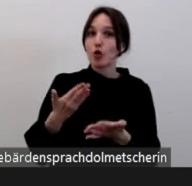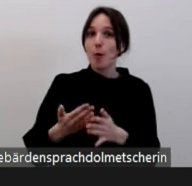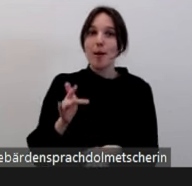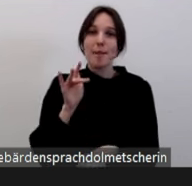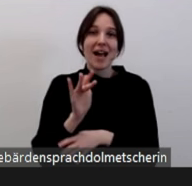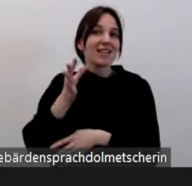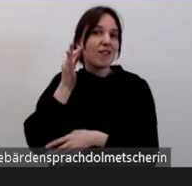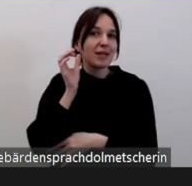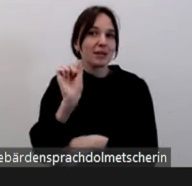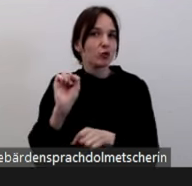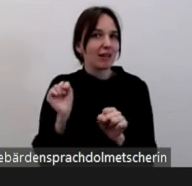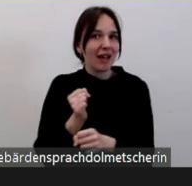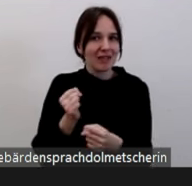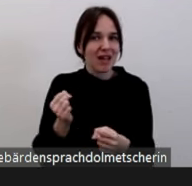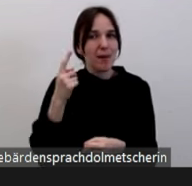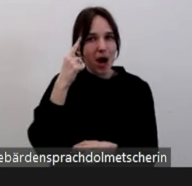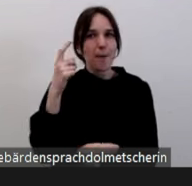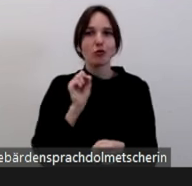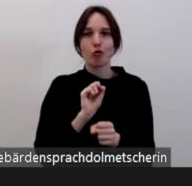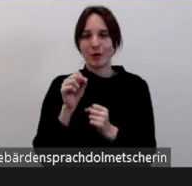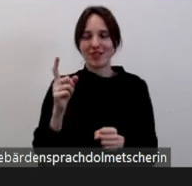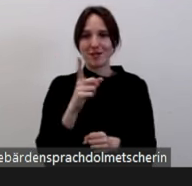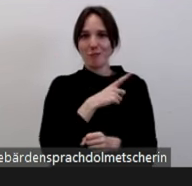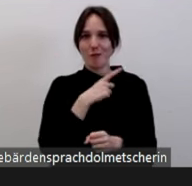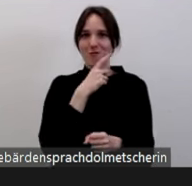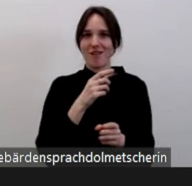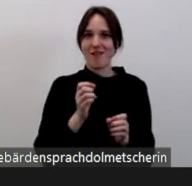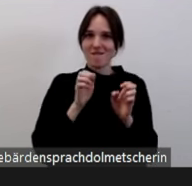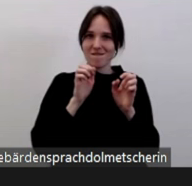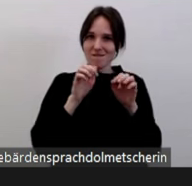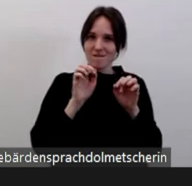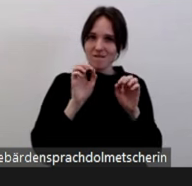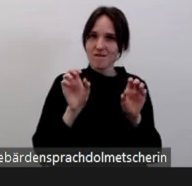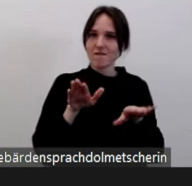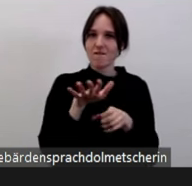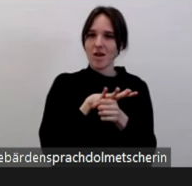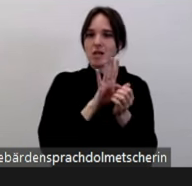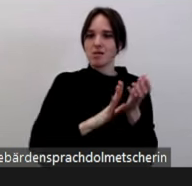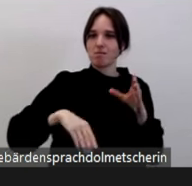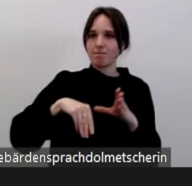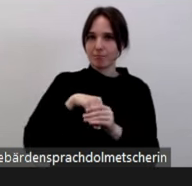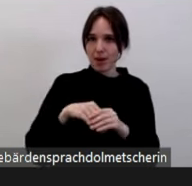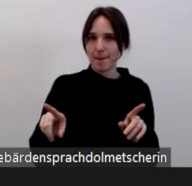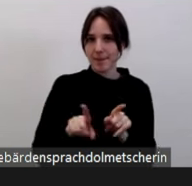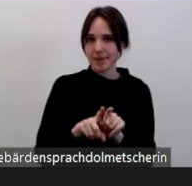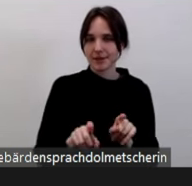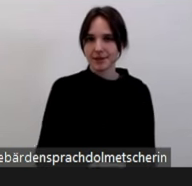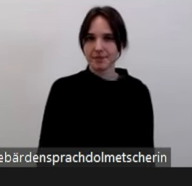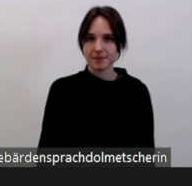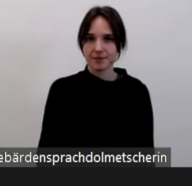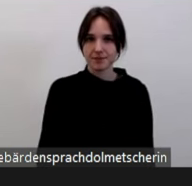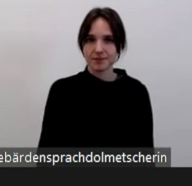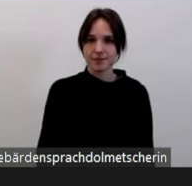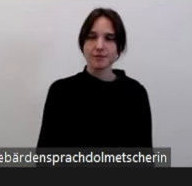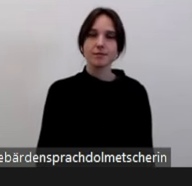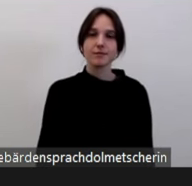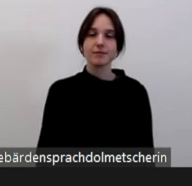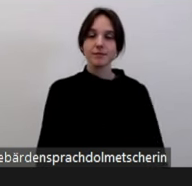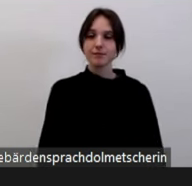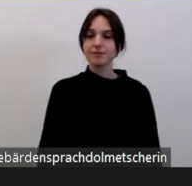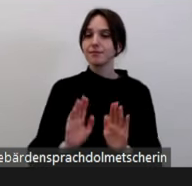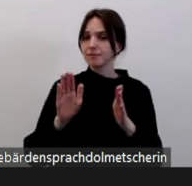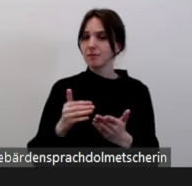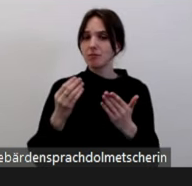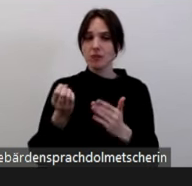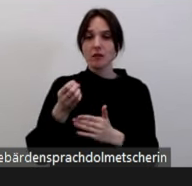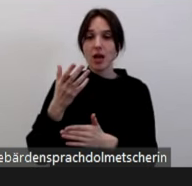glaube, dass wir nicht falsch liegen, wenn wir sagen, dass wenn zu bestimmten Gruppen, zu bestimmten sozialen Gruppen heftig mobilisiert wird, dann wirkt